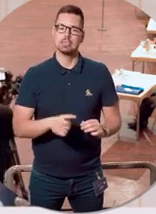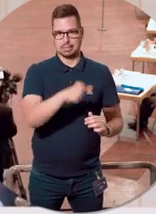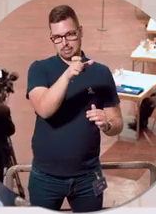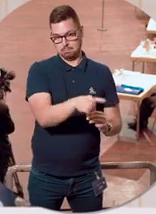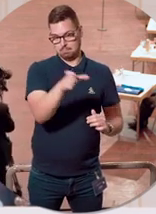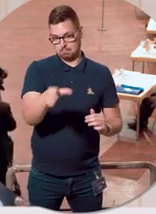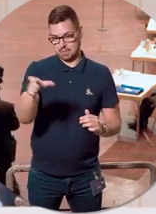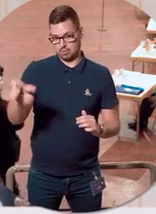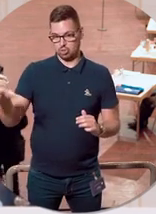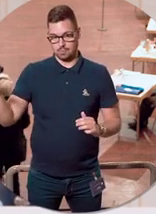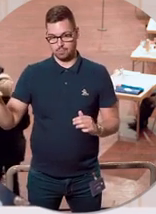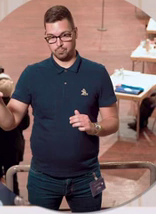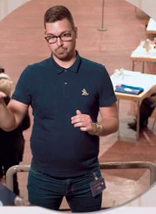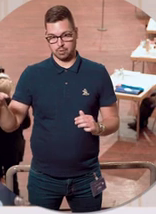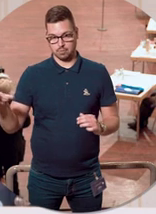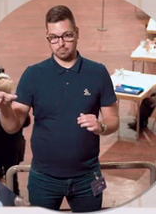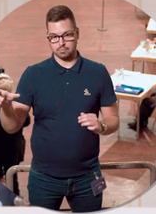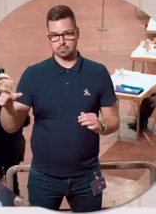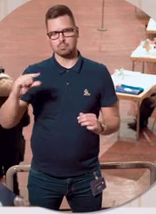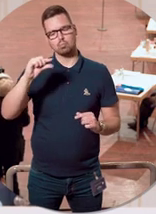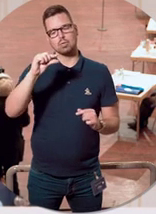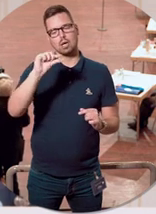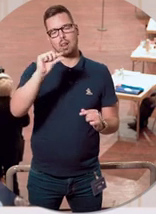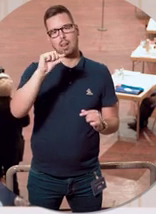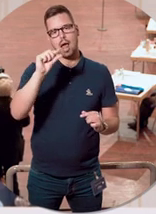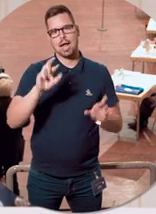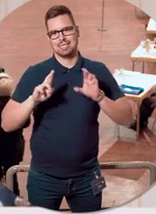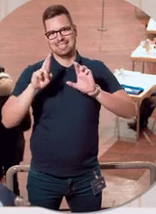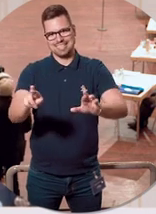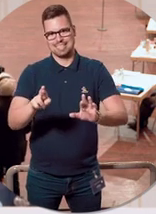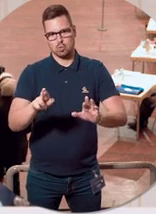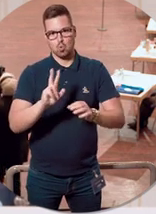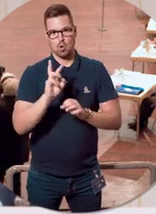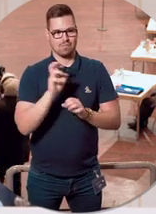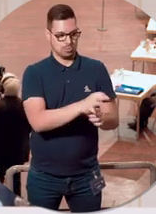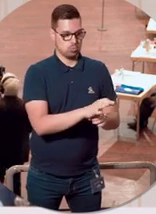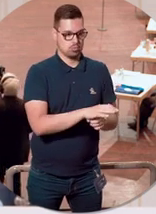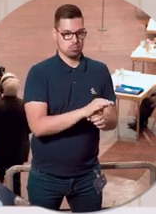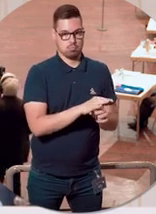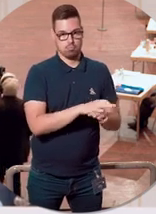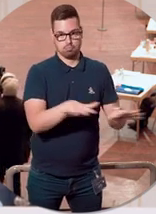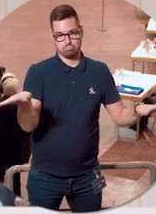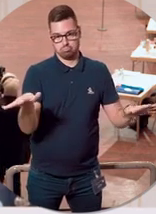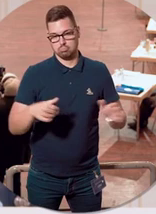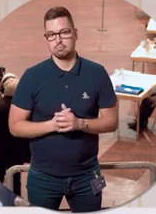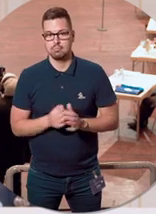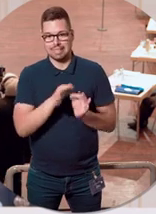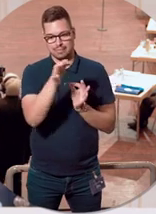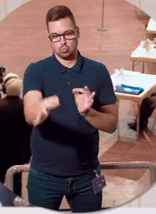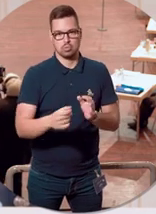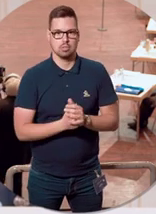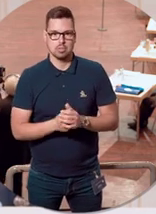weitaus reduziertes Risiko haben, das Virus weiterzugeben. Ausgehend von dieser Tatsache, dass